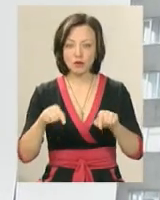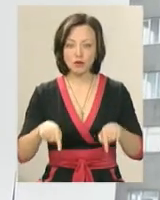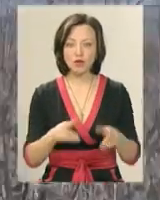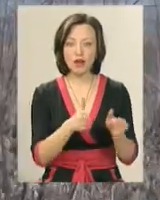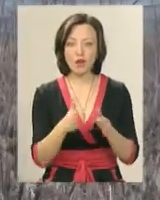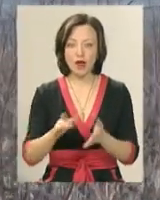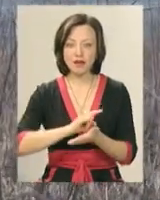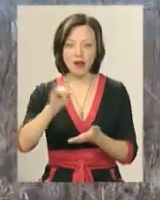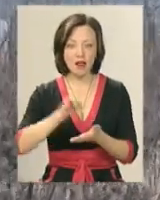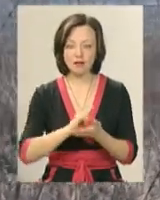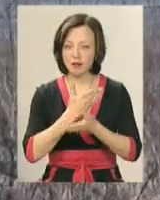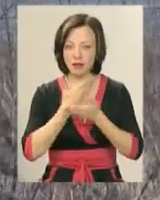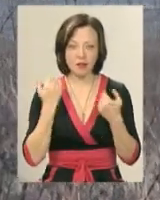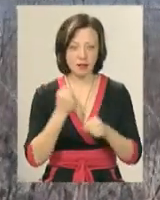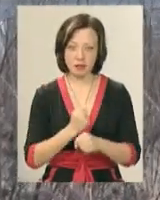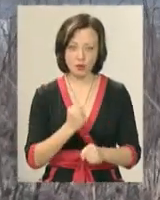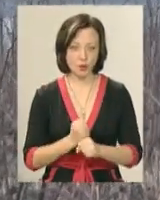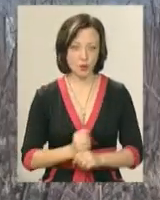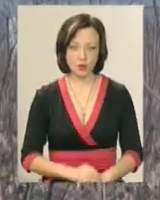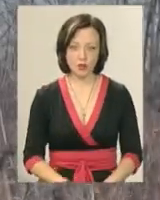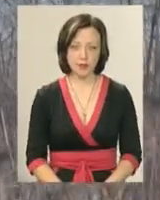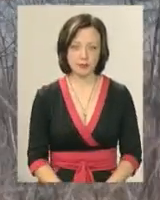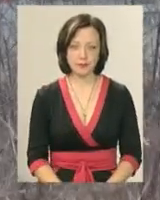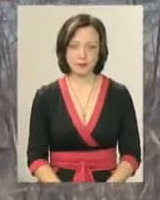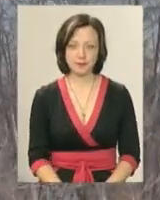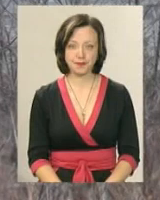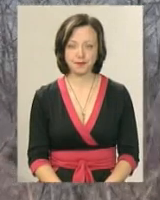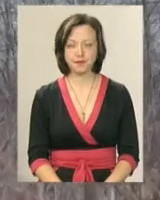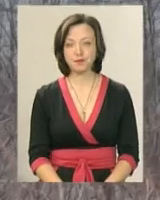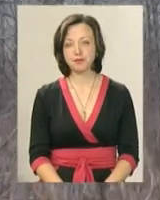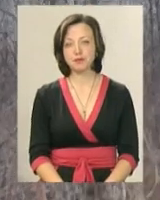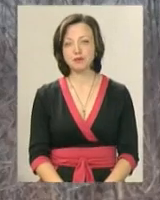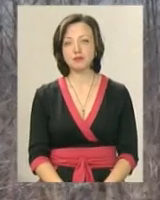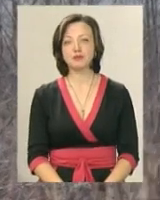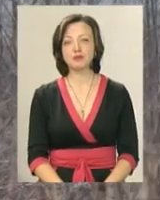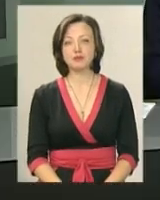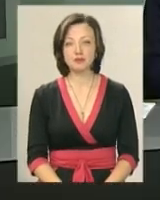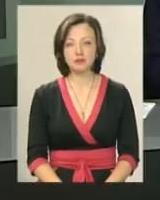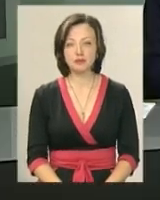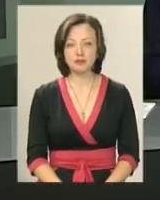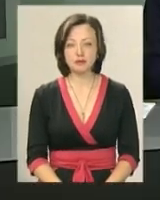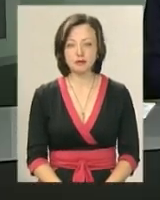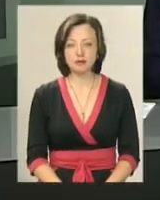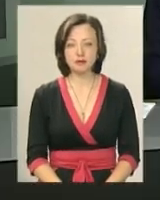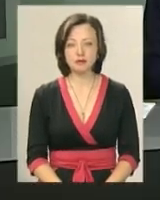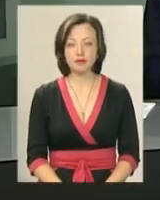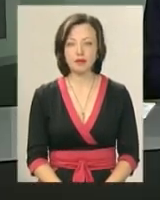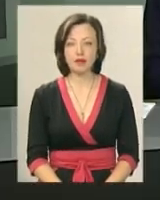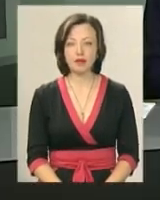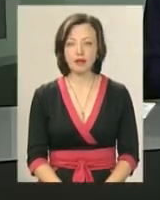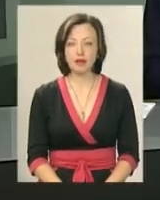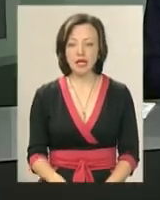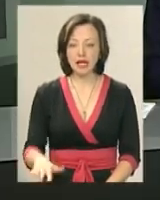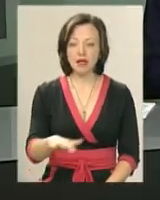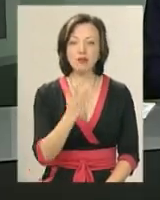регулярні рейси не здійснюються. Світлана Русіна, Іван Мовчан, Віктор Кривий, новини Поділляцентр. Ділянка Національного